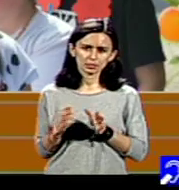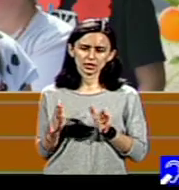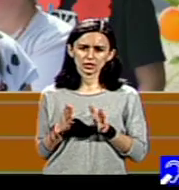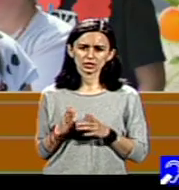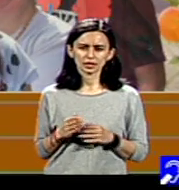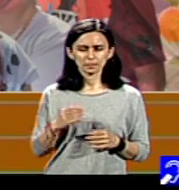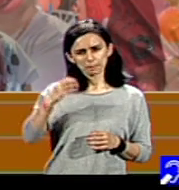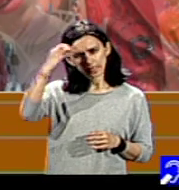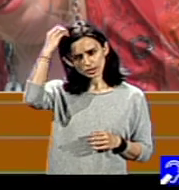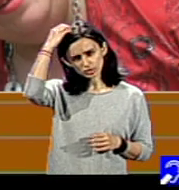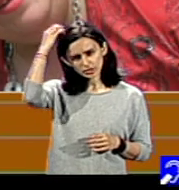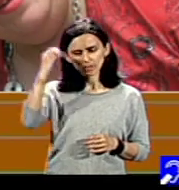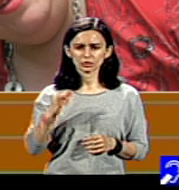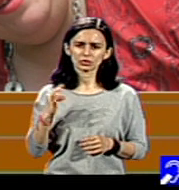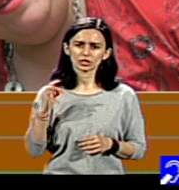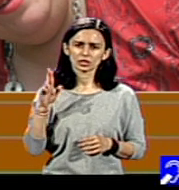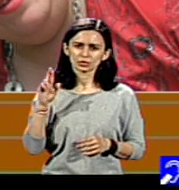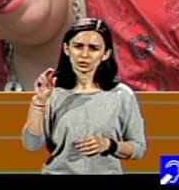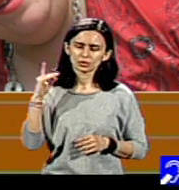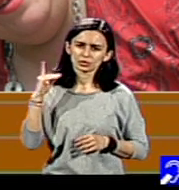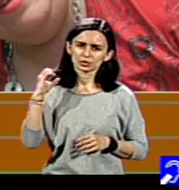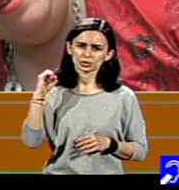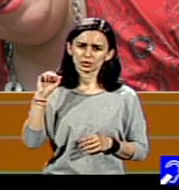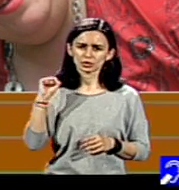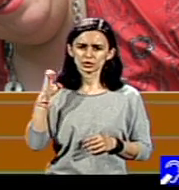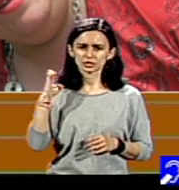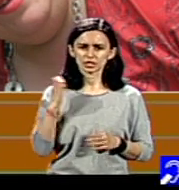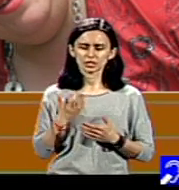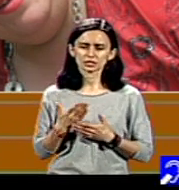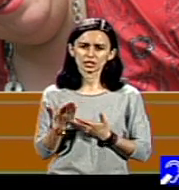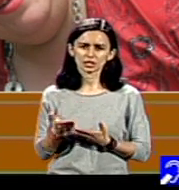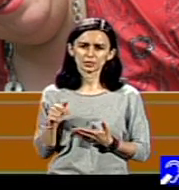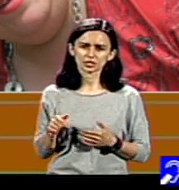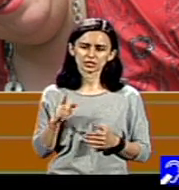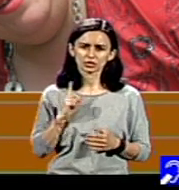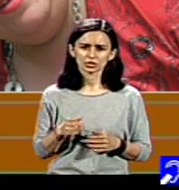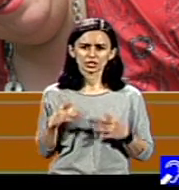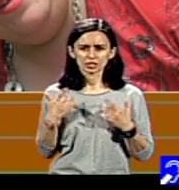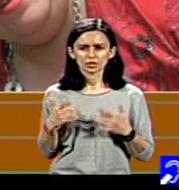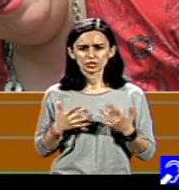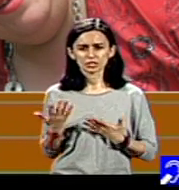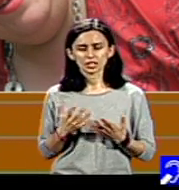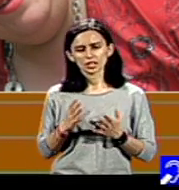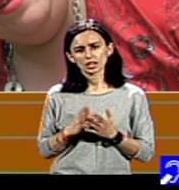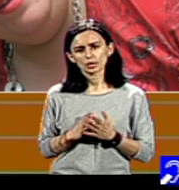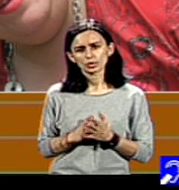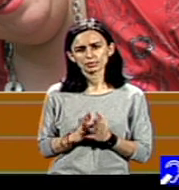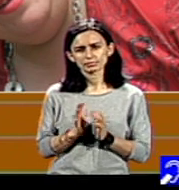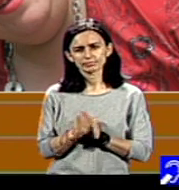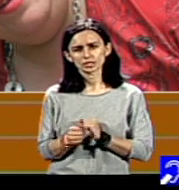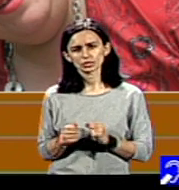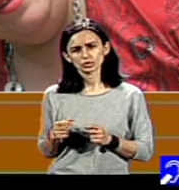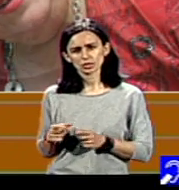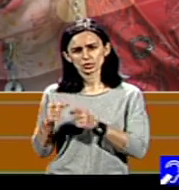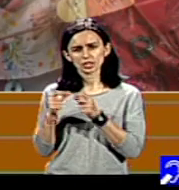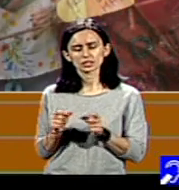Tudosa, într-adevăr, s-a dat acea fermoasă ordonanță de urgență care a desfințat, practic, unitățile protejate. Acum s-a